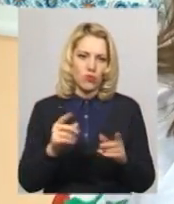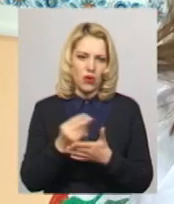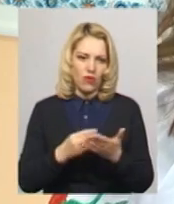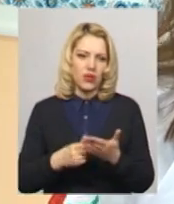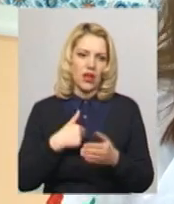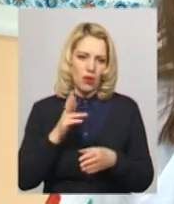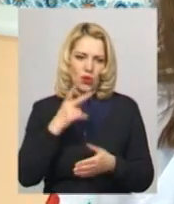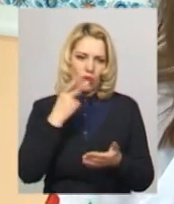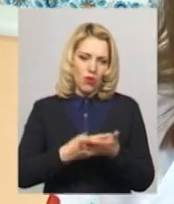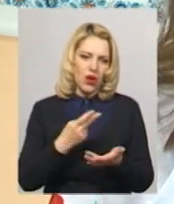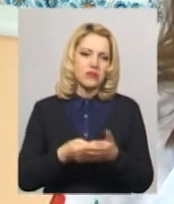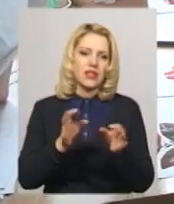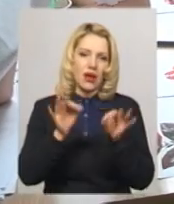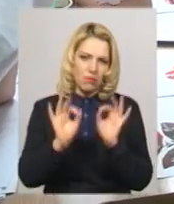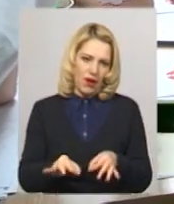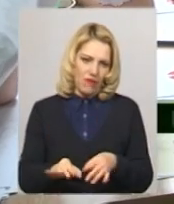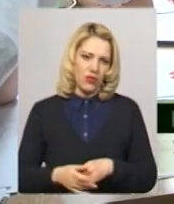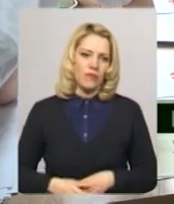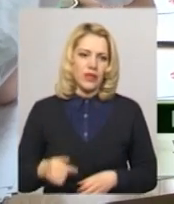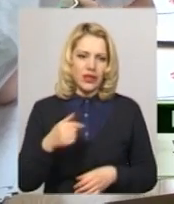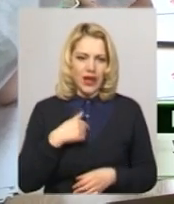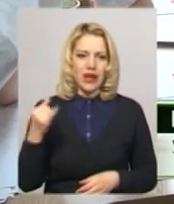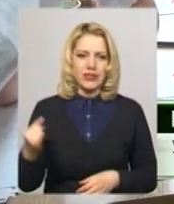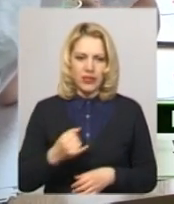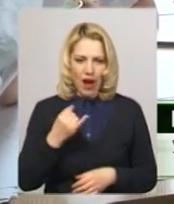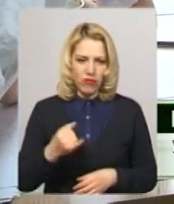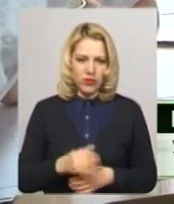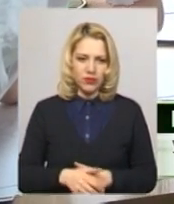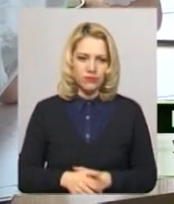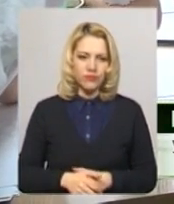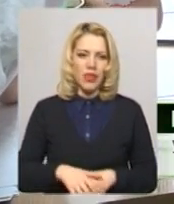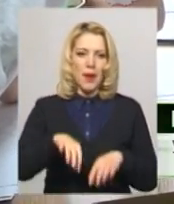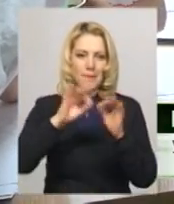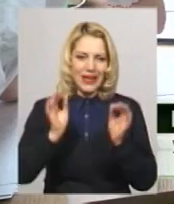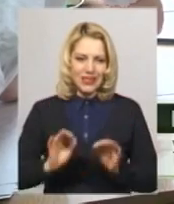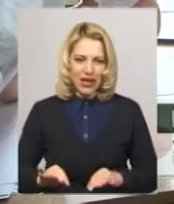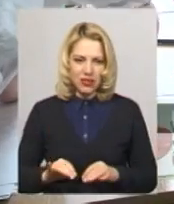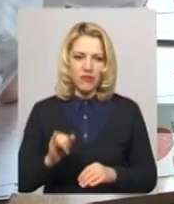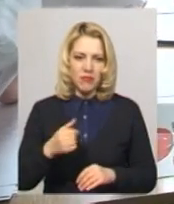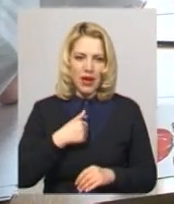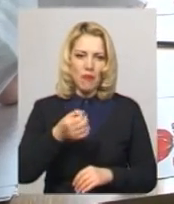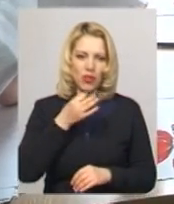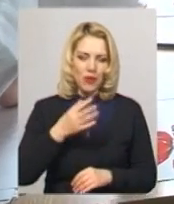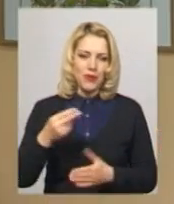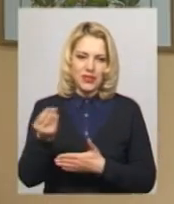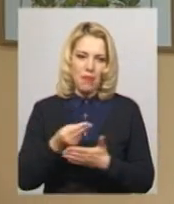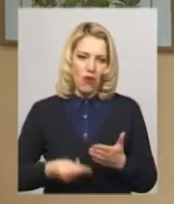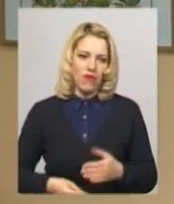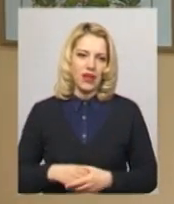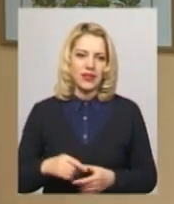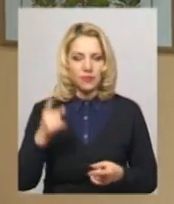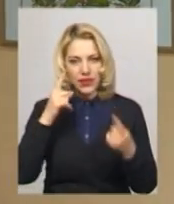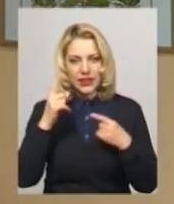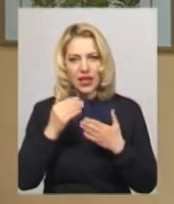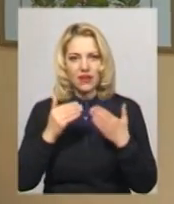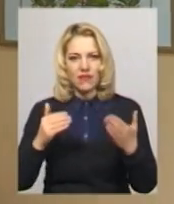вже їм будемо показувати, як правильно. Я цікавлююся мистецтвом і мені дуже подобається малювати. Ідея